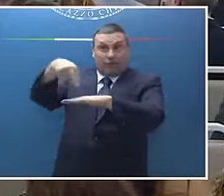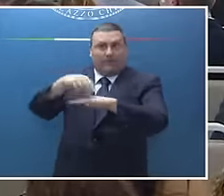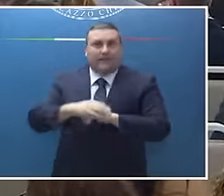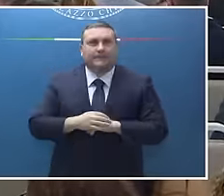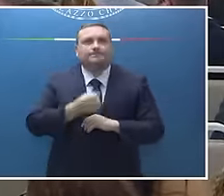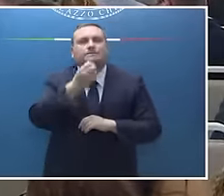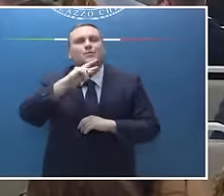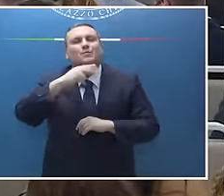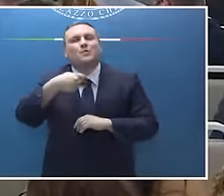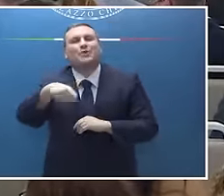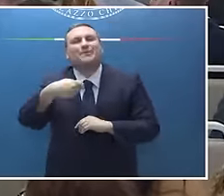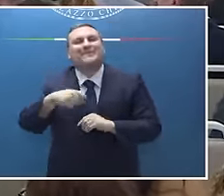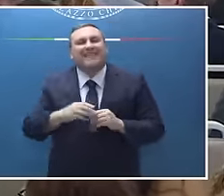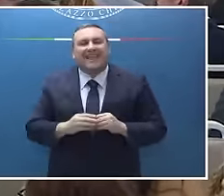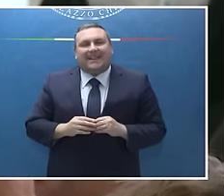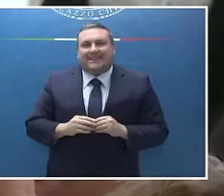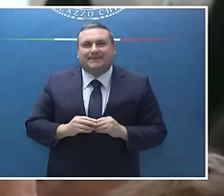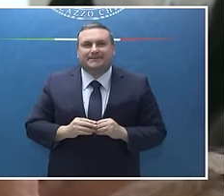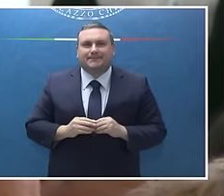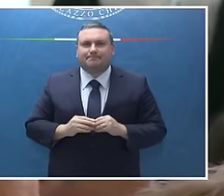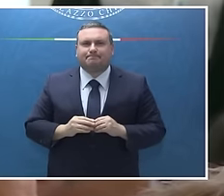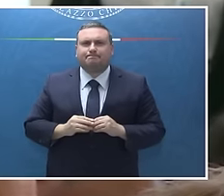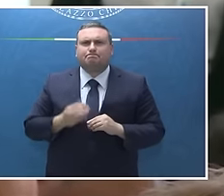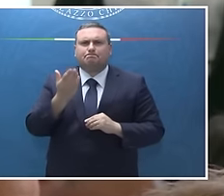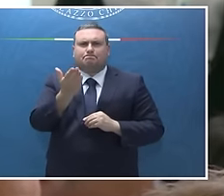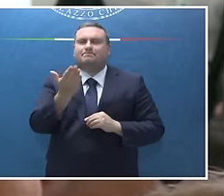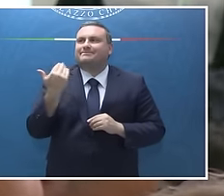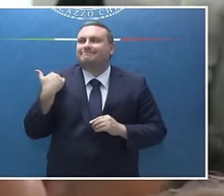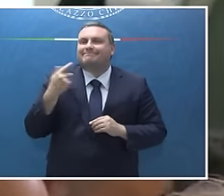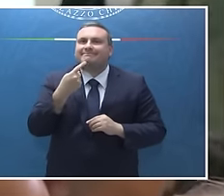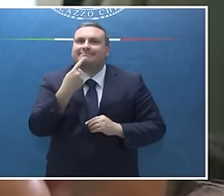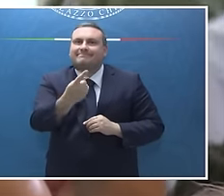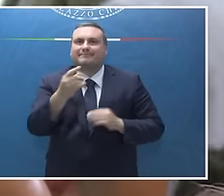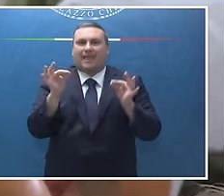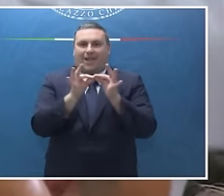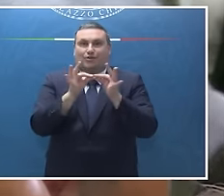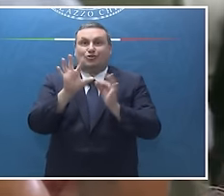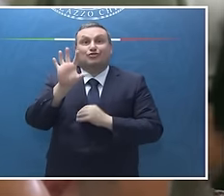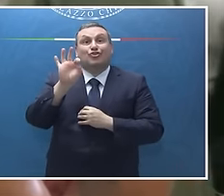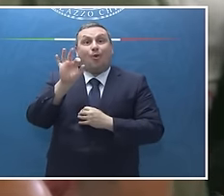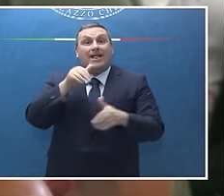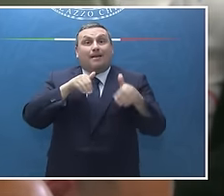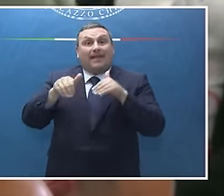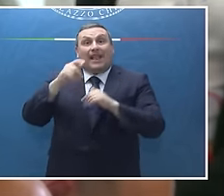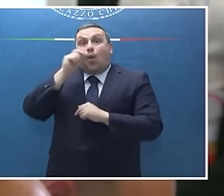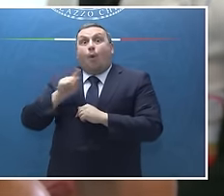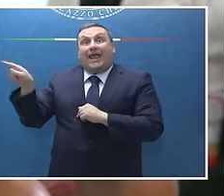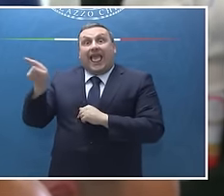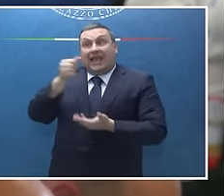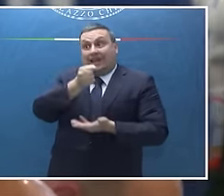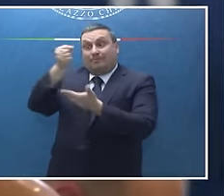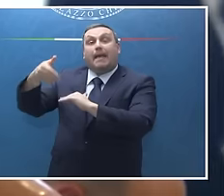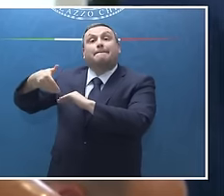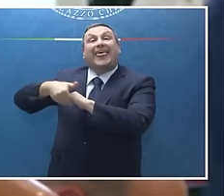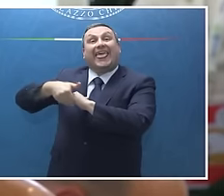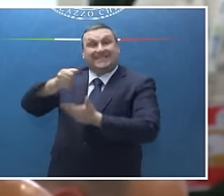Buon pomeriggio Presidente, riguardo l'accordo che avete raggiunto sul prestito di 50 miliardi all'Ucraina vorrei chiederle